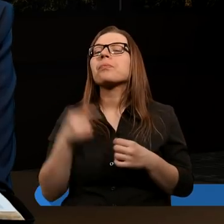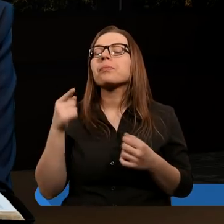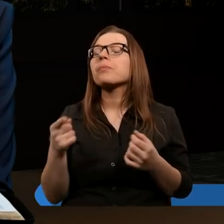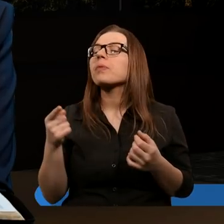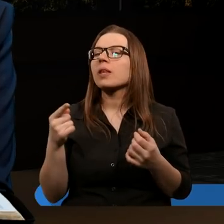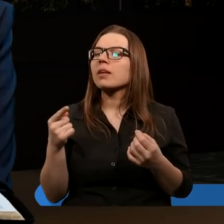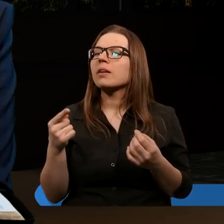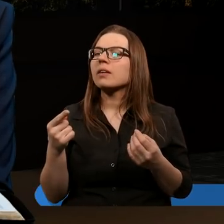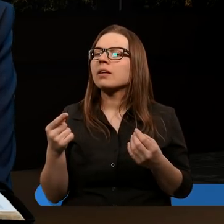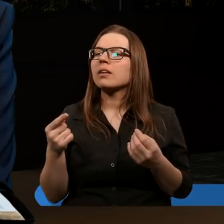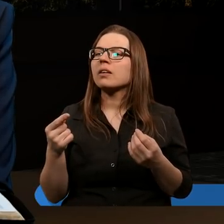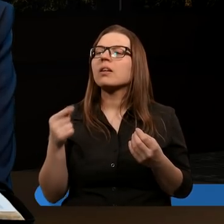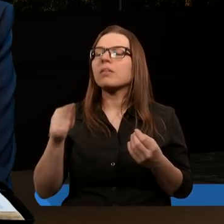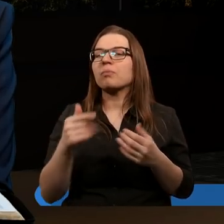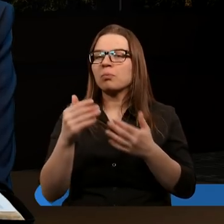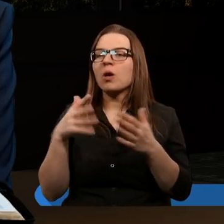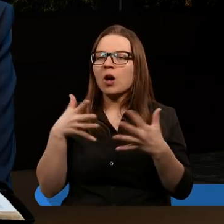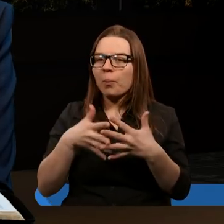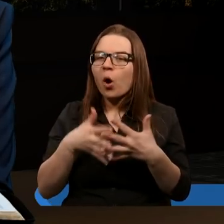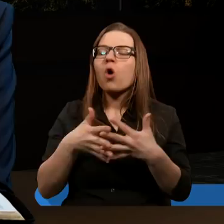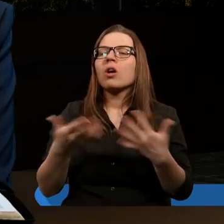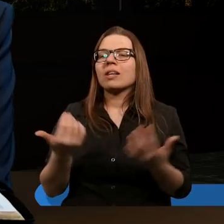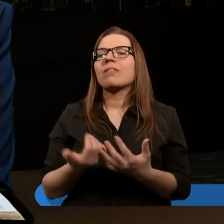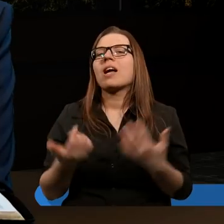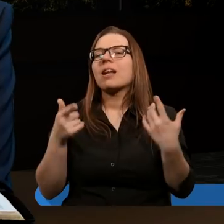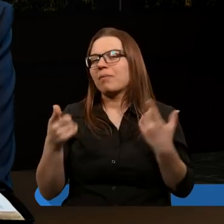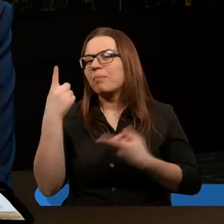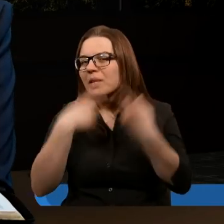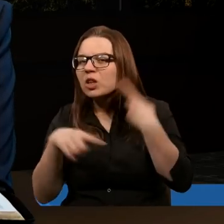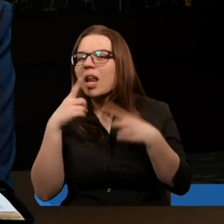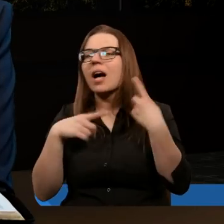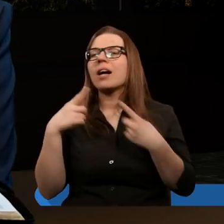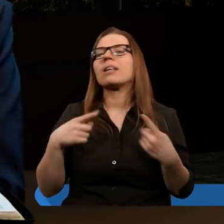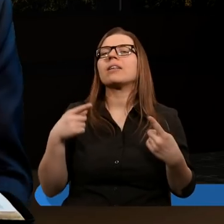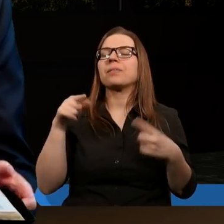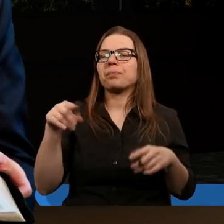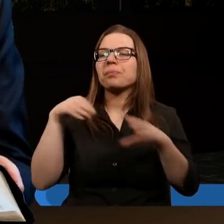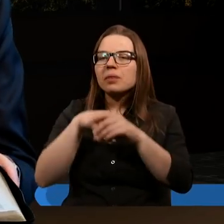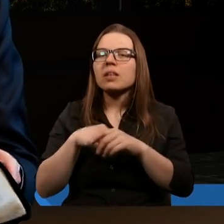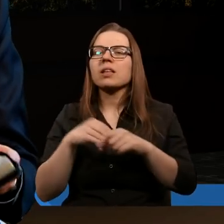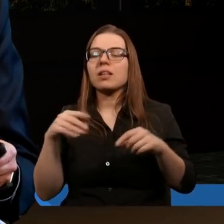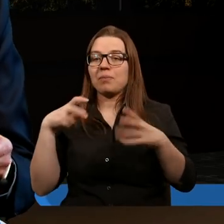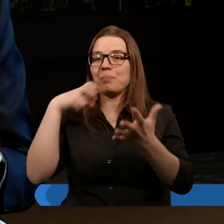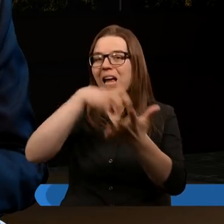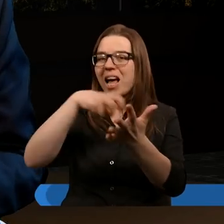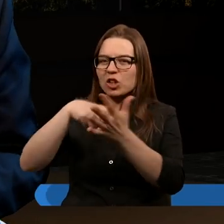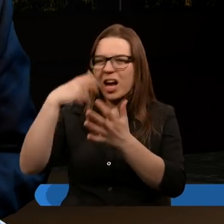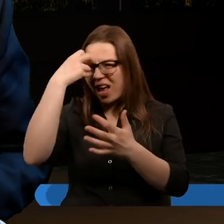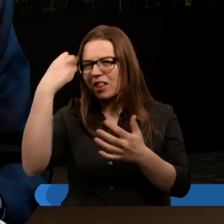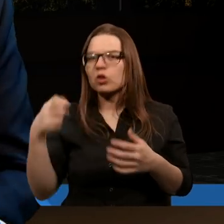w tym proroctwie, w tych myślach związanych z tą właśnie pieczęcią,